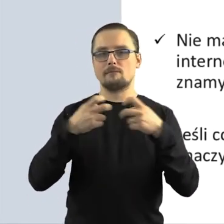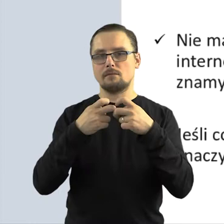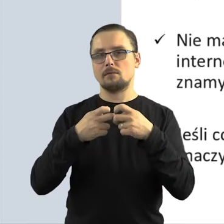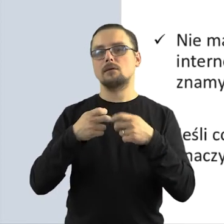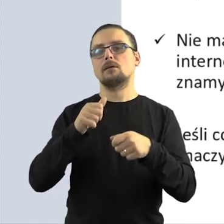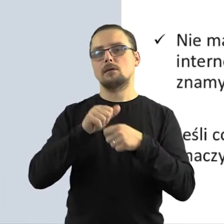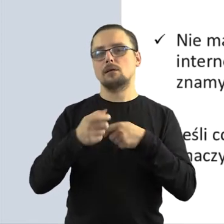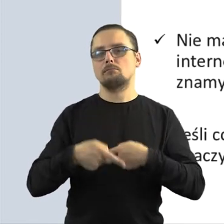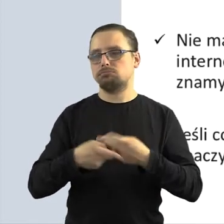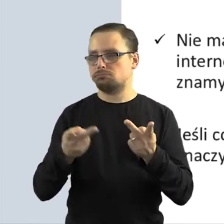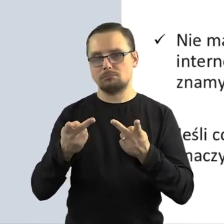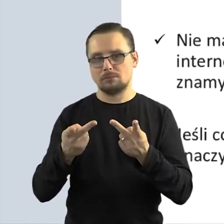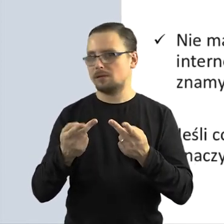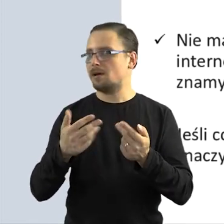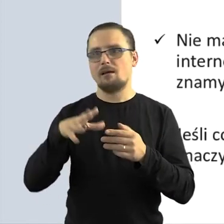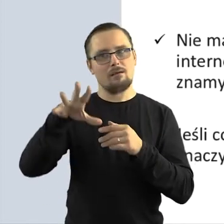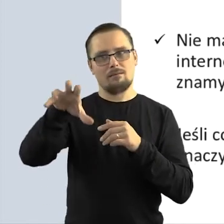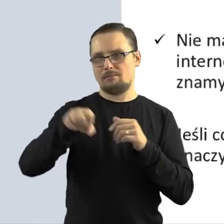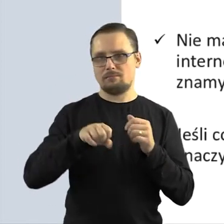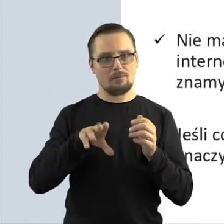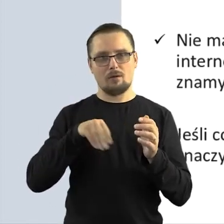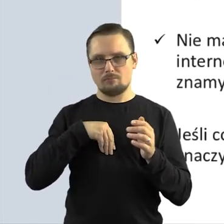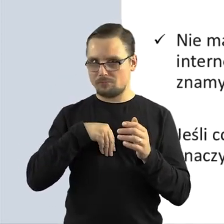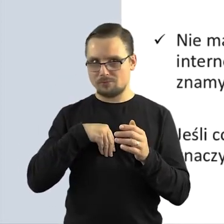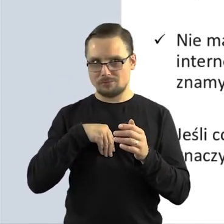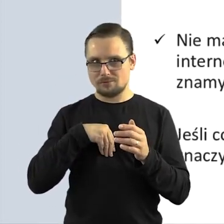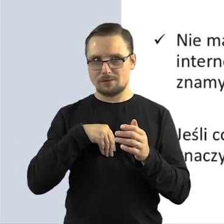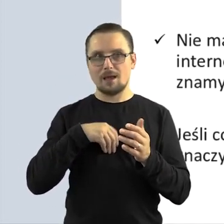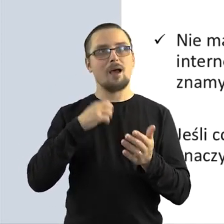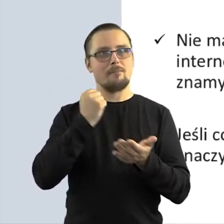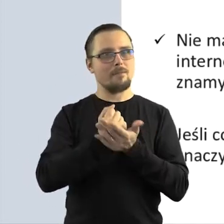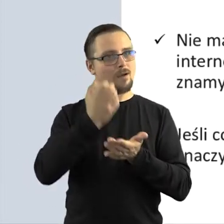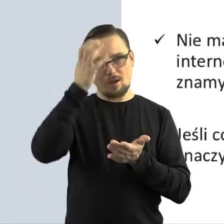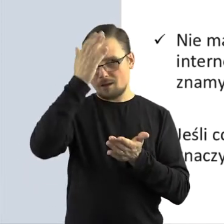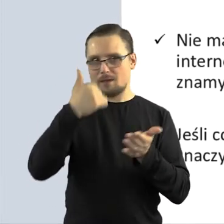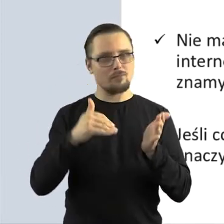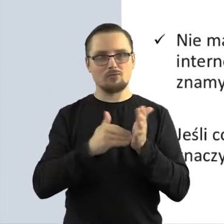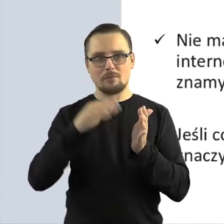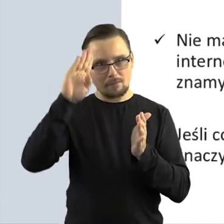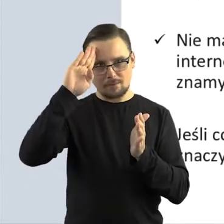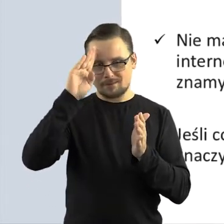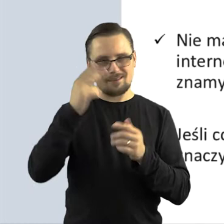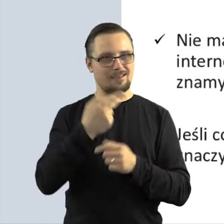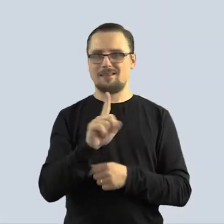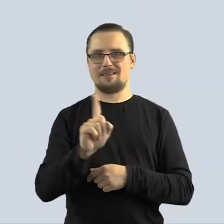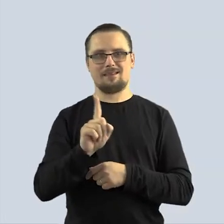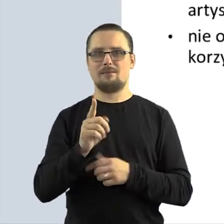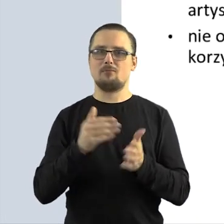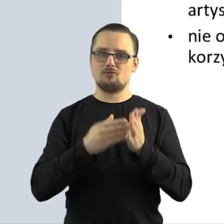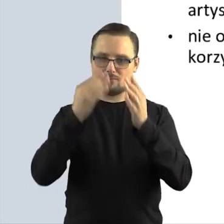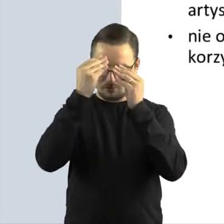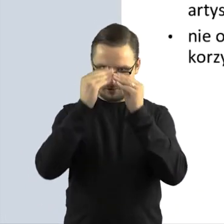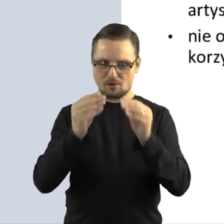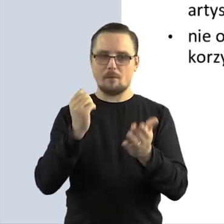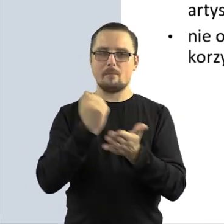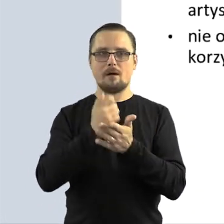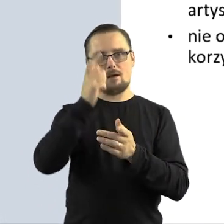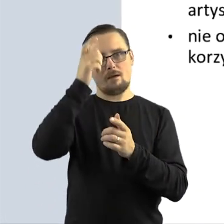wcale, że możemy z tego korzystać bez pamiętania o prawach autorskich, o poszanowaniu praw autorskich.